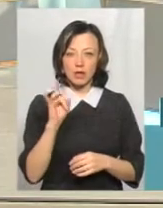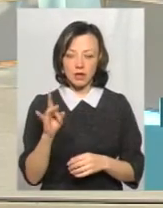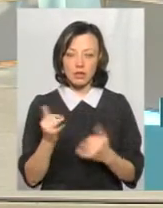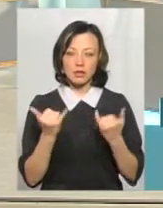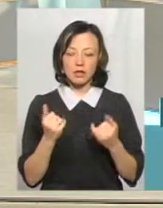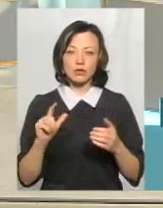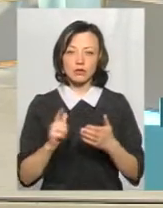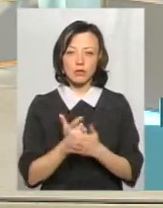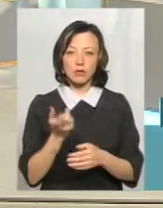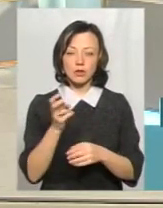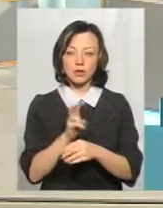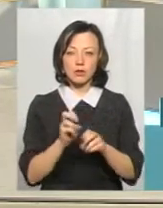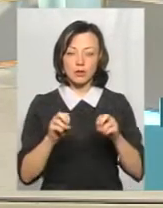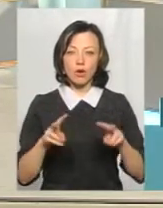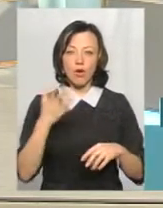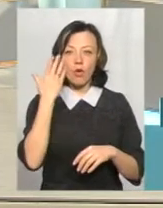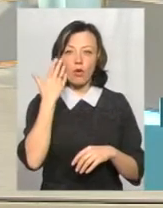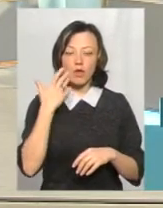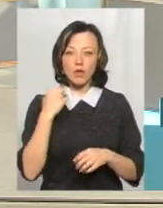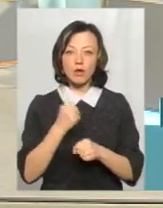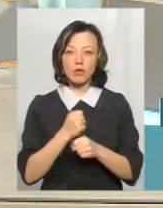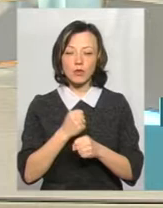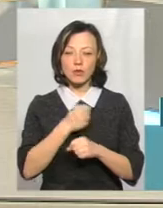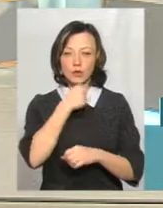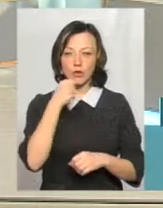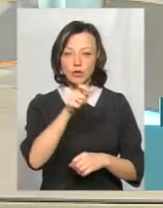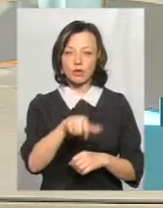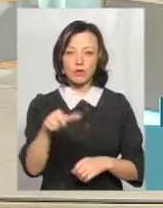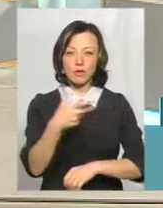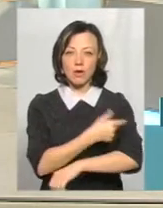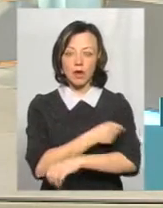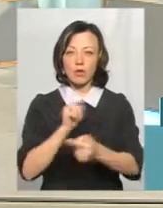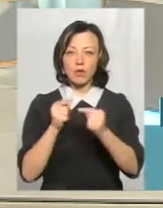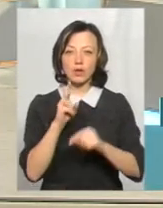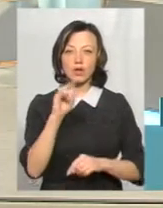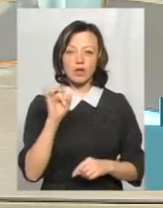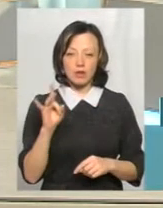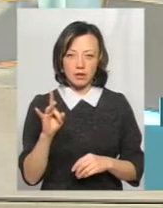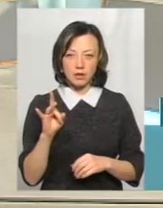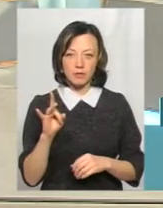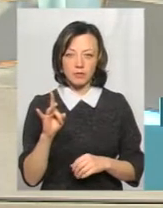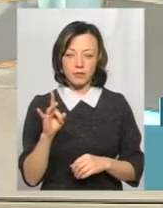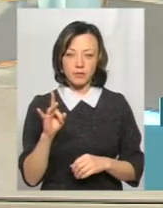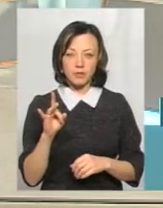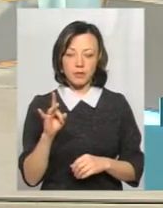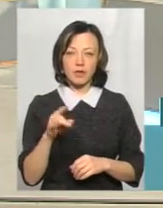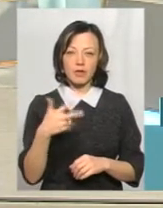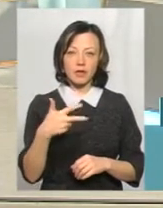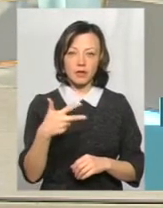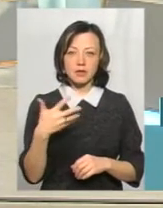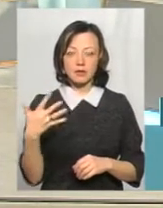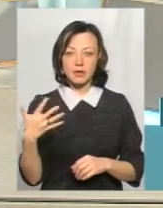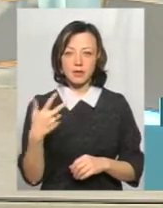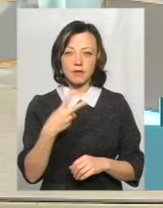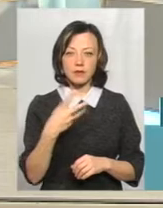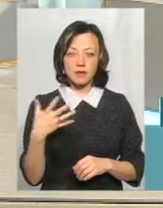спеціальність. Але мені зрозуміло, коли саме робити дорослим людям вакцинацію проти кору. В 30 років, 35